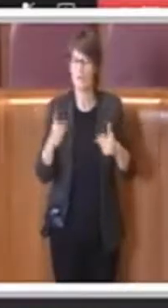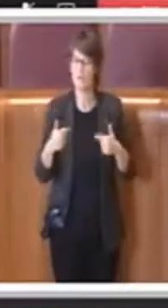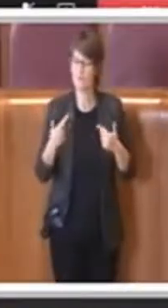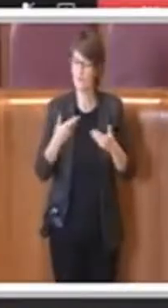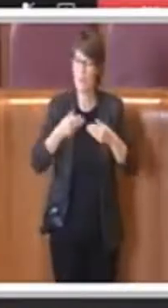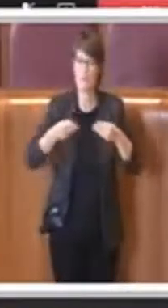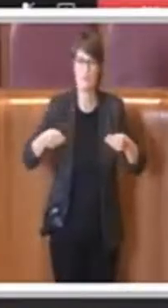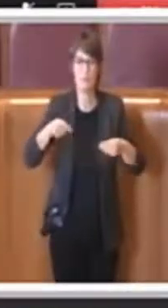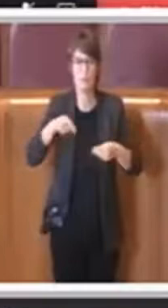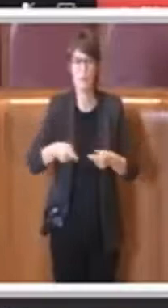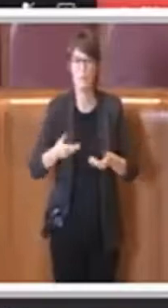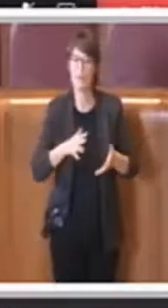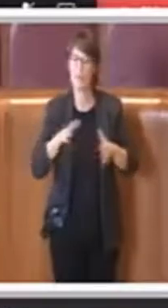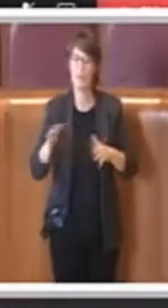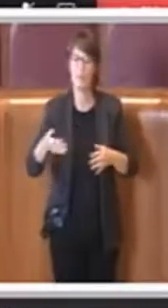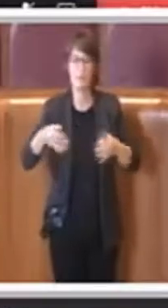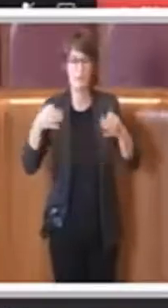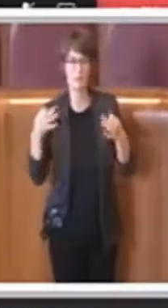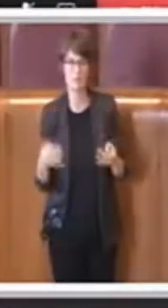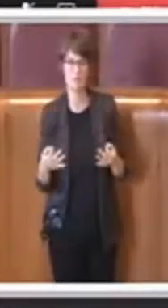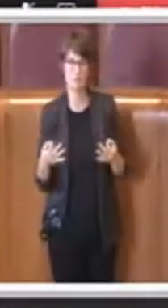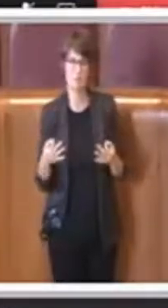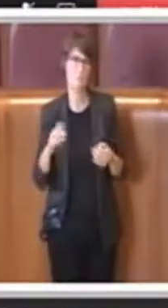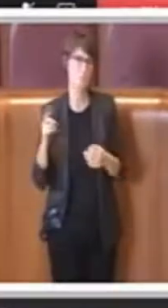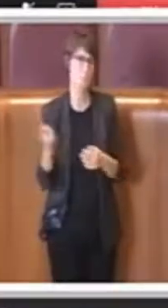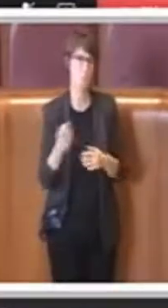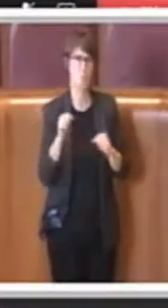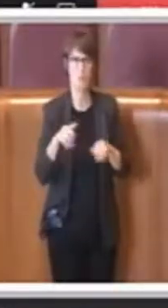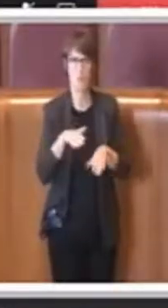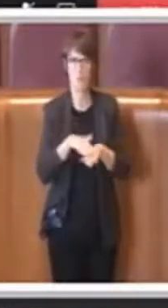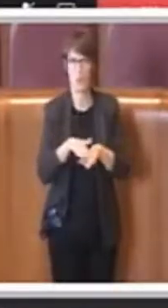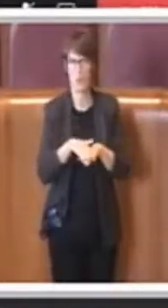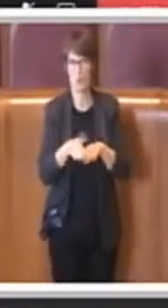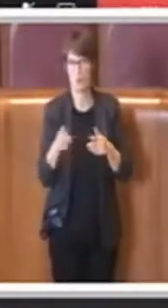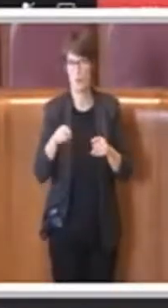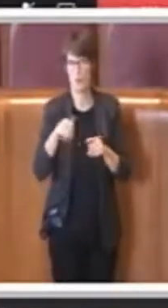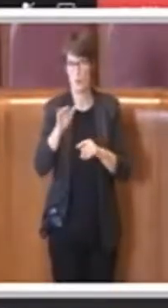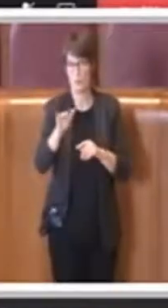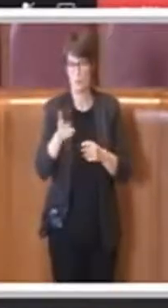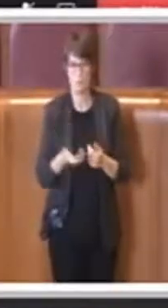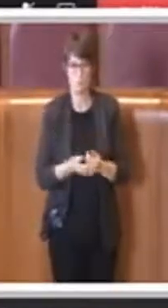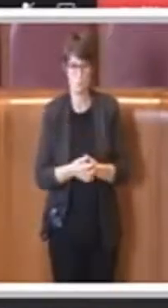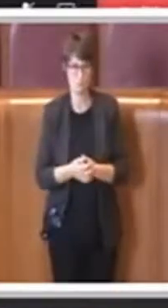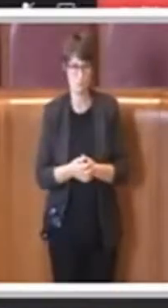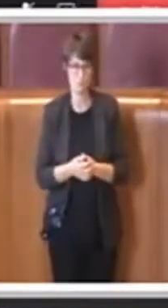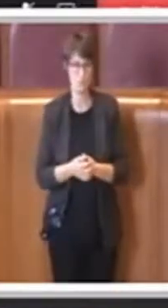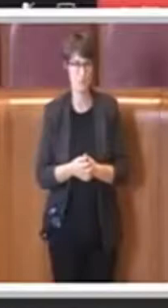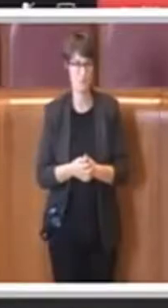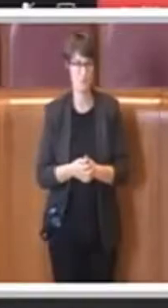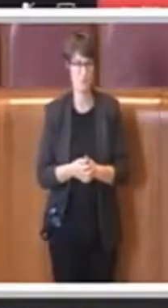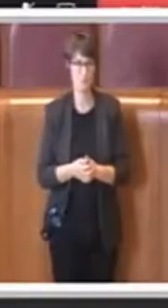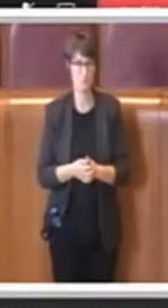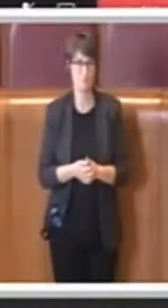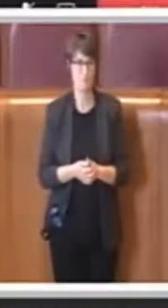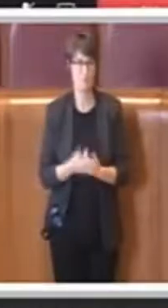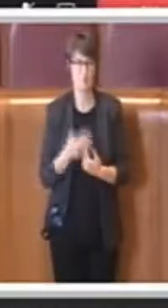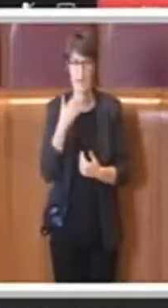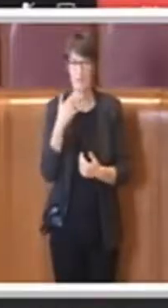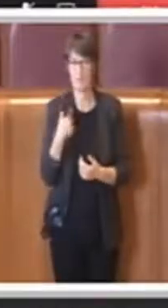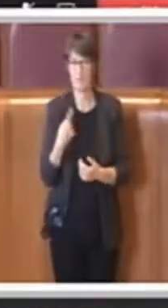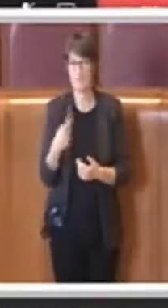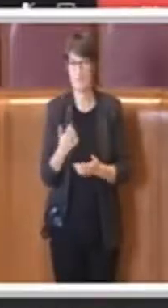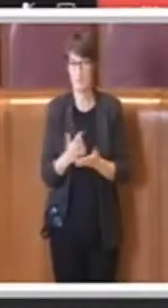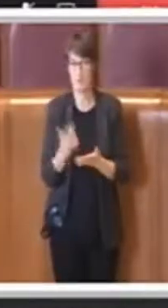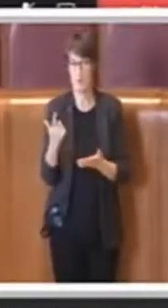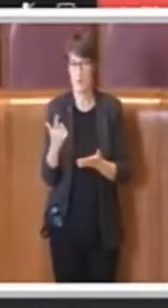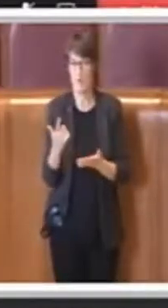stabilità e una loro permanenza. Allora questo è dal mio punto di vista il dato politico importante,